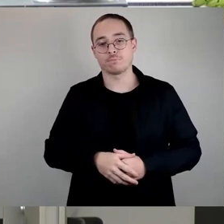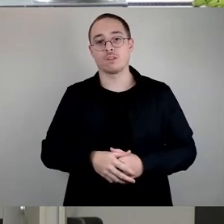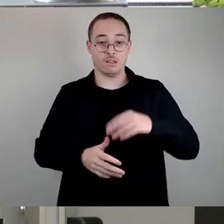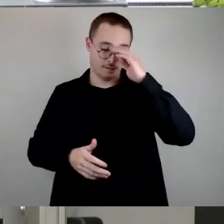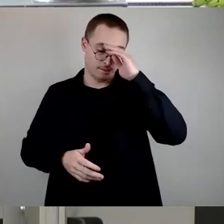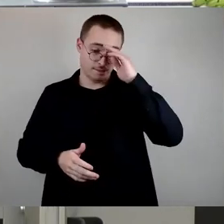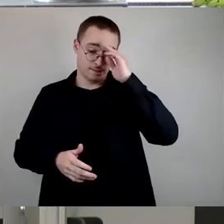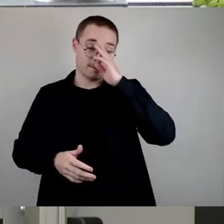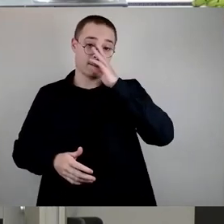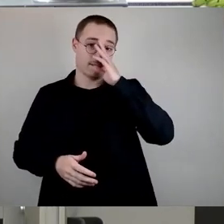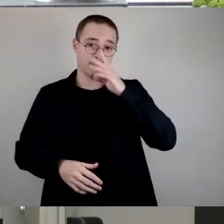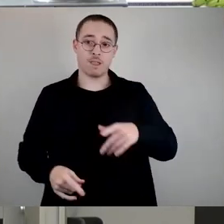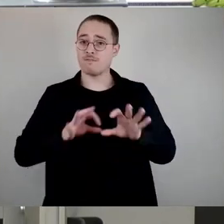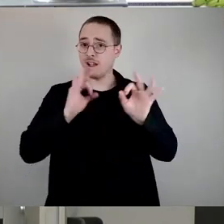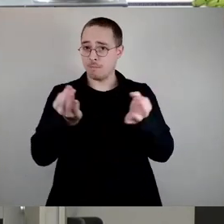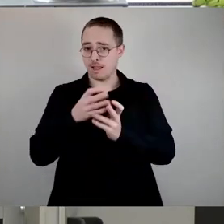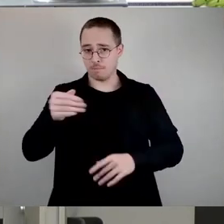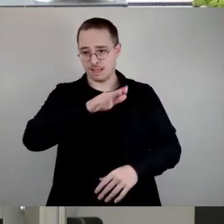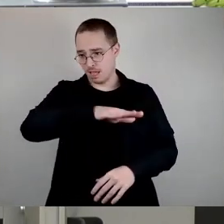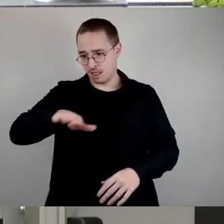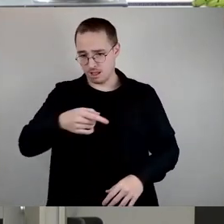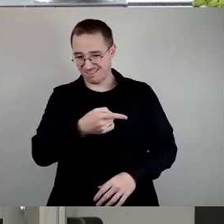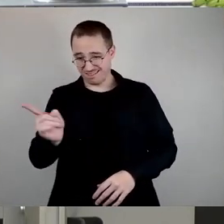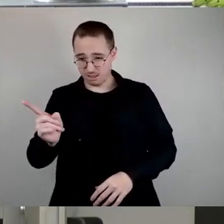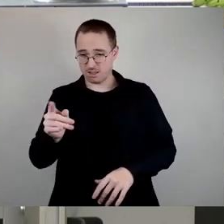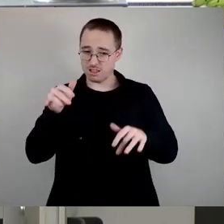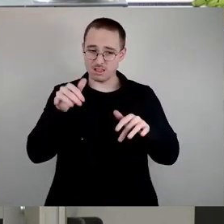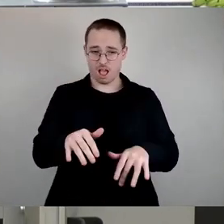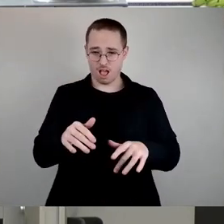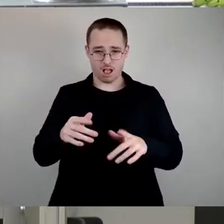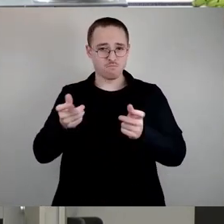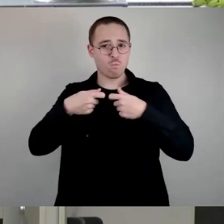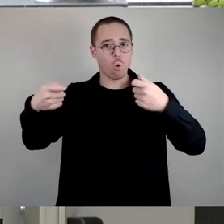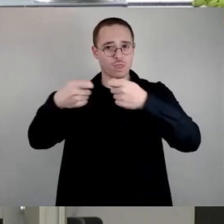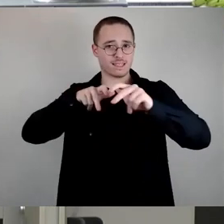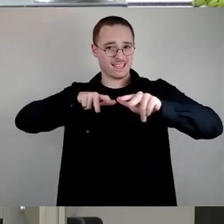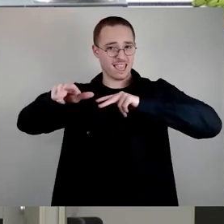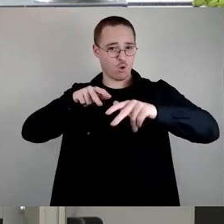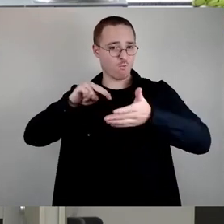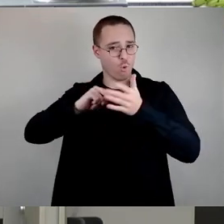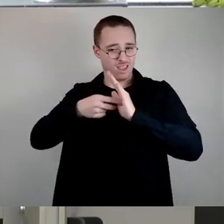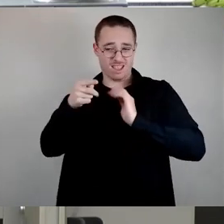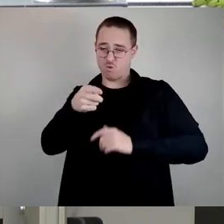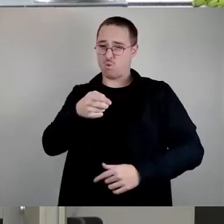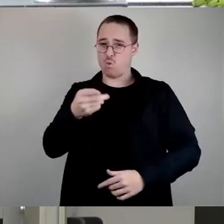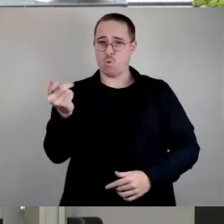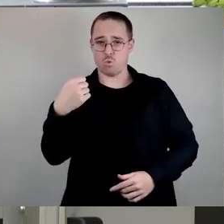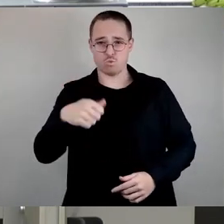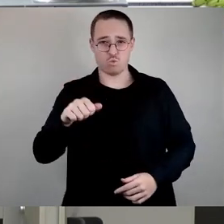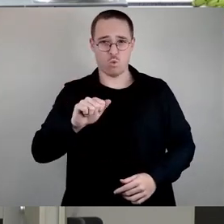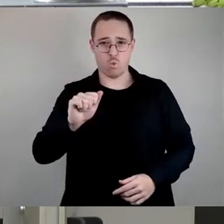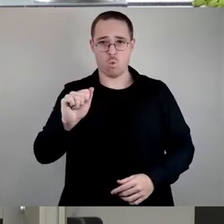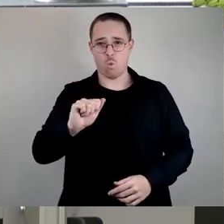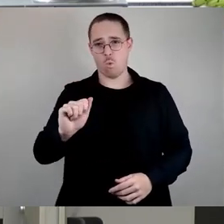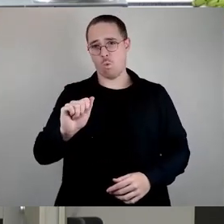Politik der Bundesregierung besonders betroffen sind. Und dabei geht es nicht um das Arm und das Reich und